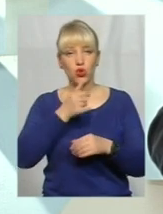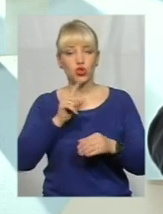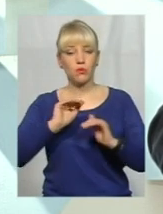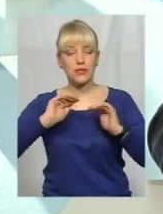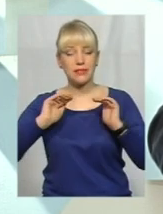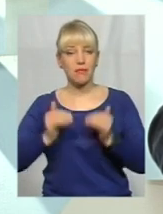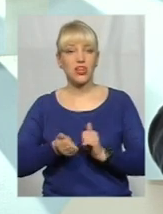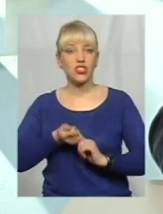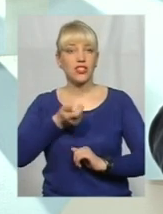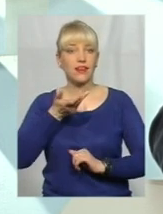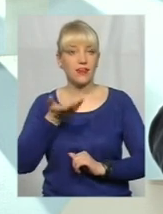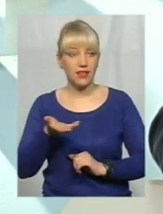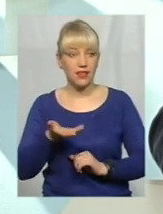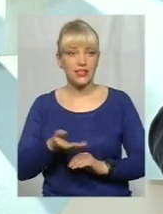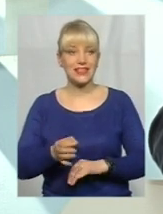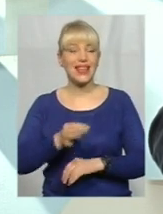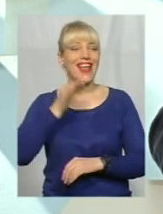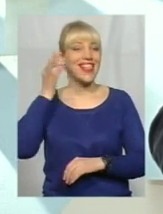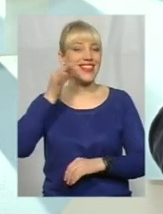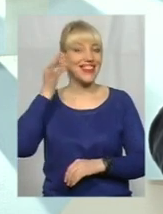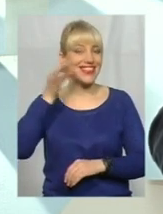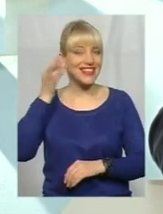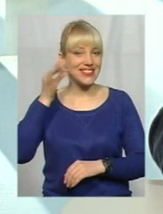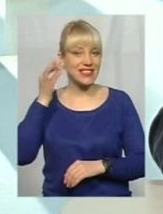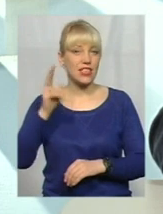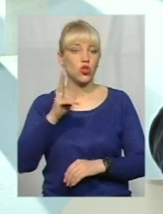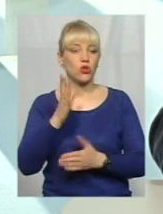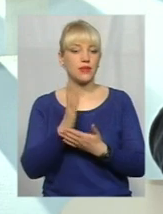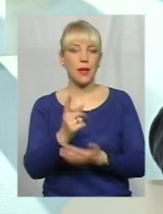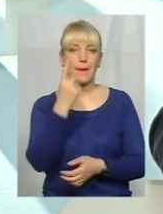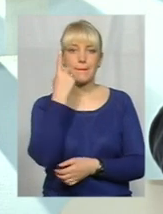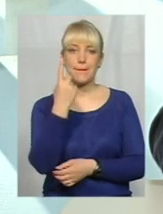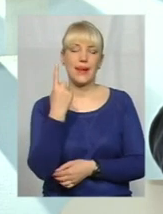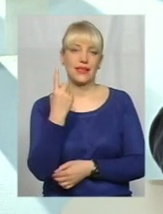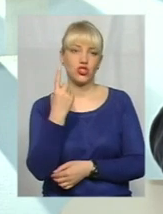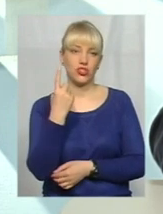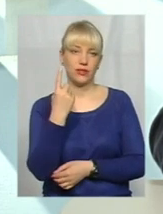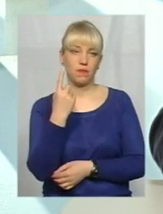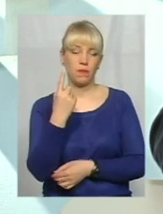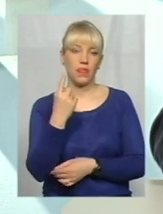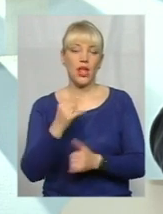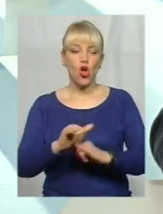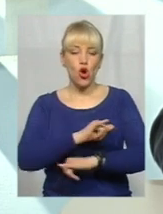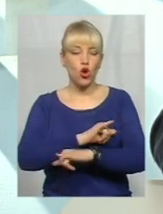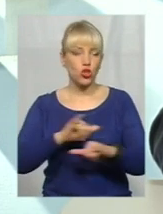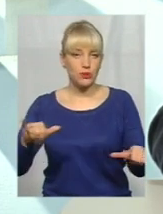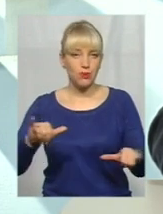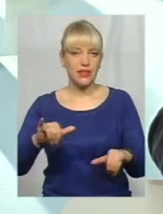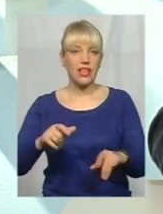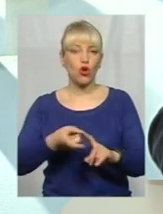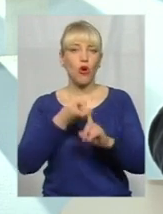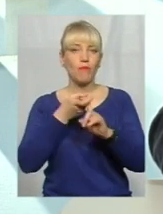кількість лис, які є самим першим розплідником сказу,